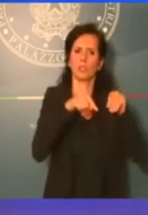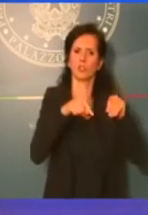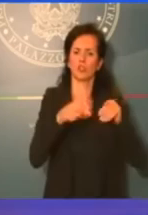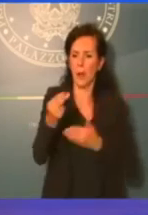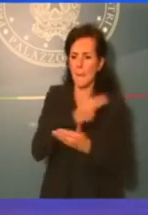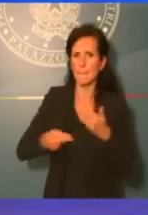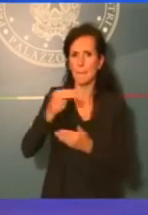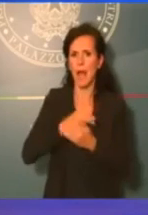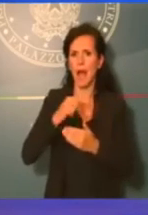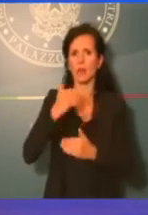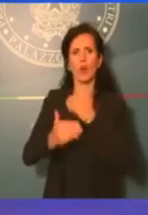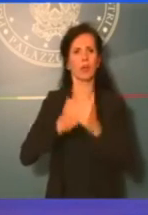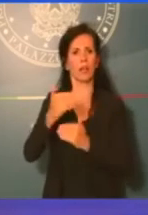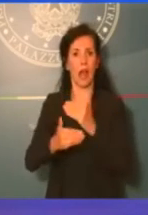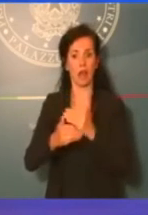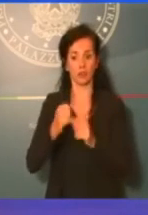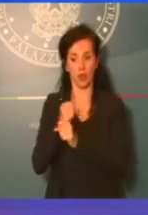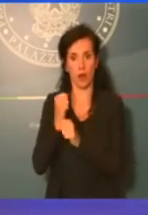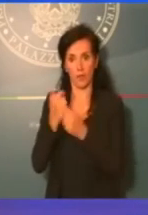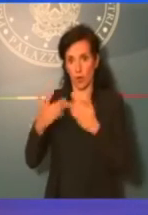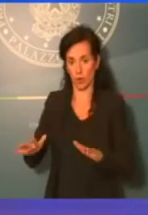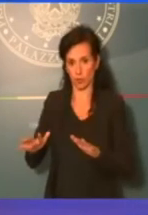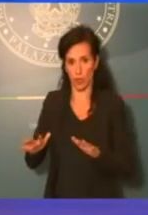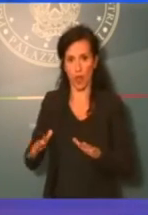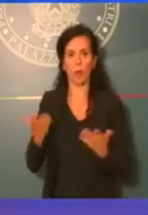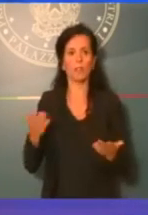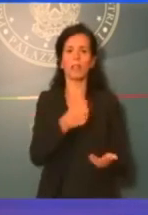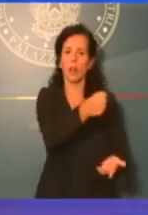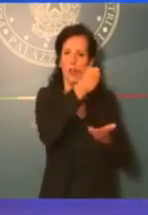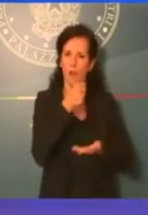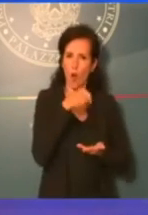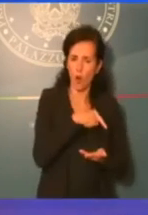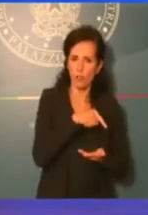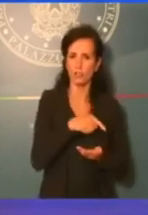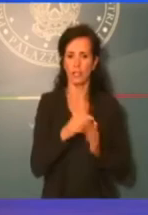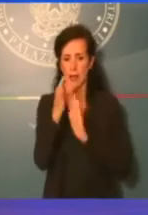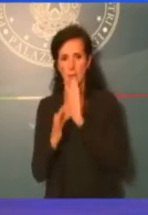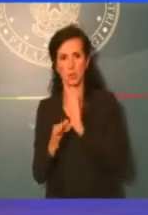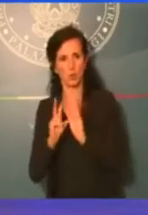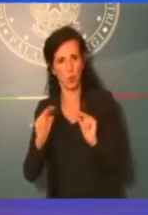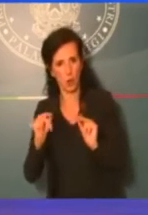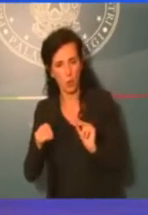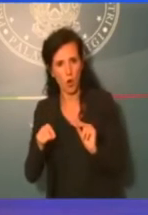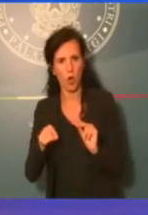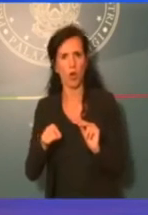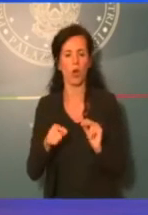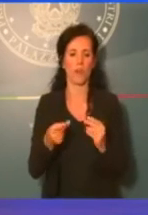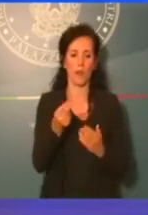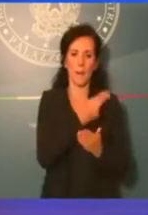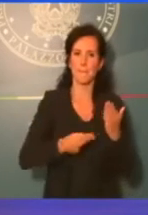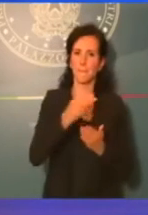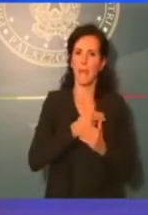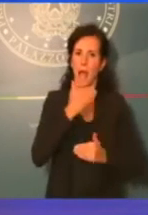lavorando e adesso tra scostamento e nuove misure, quelle immediate, più il piano di rilancio che